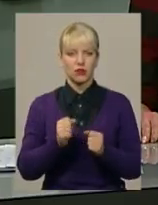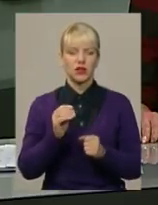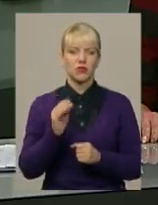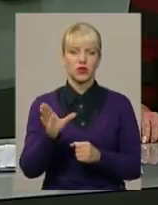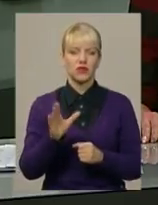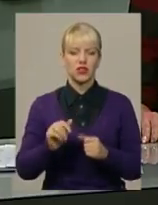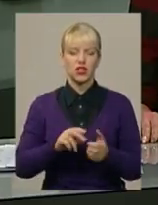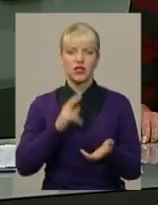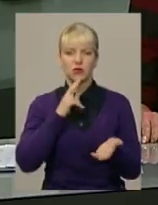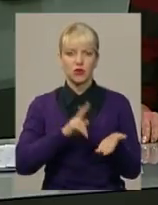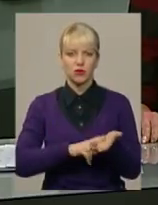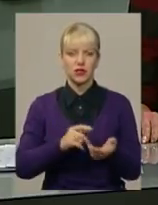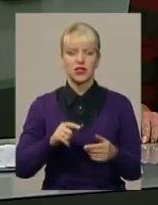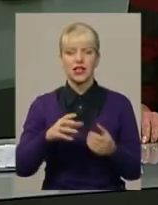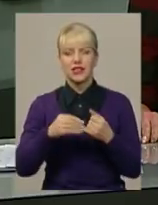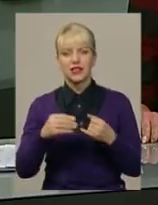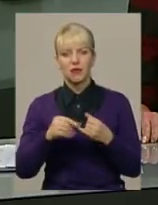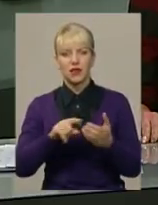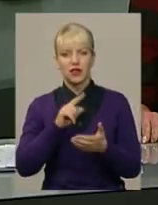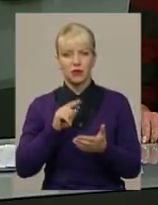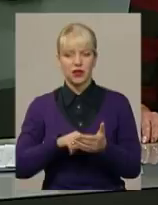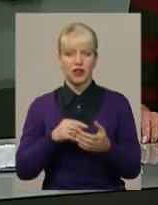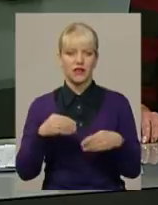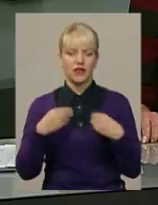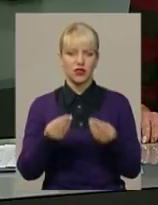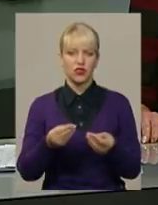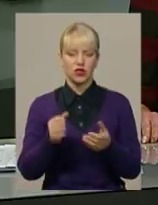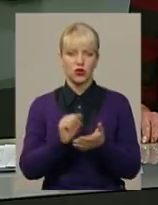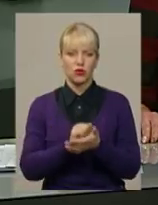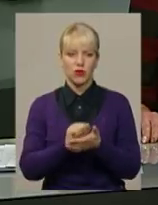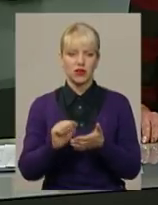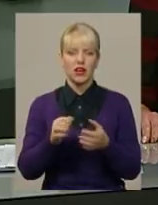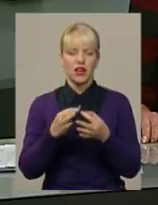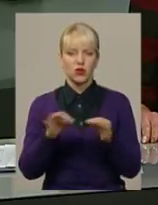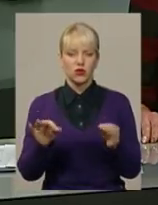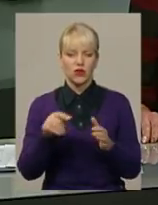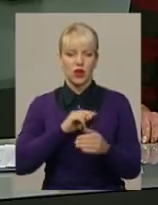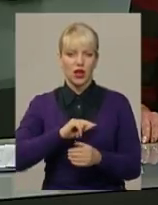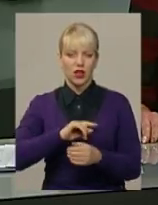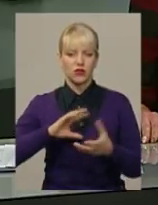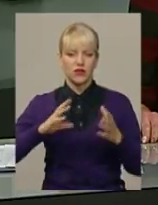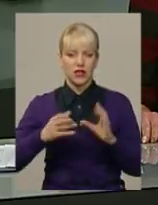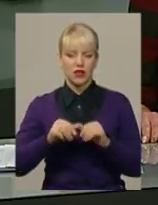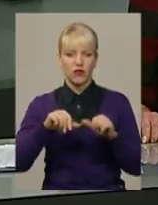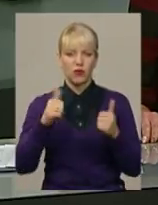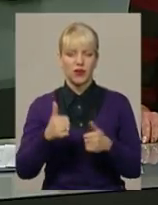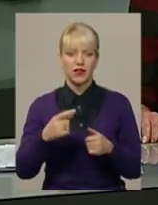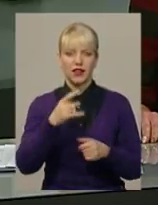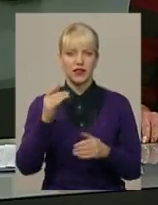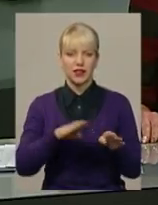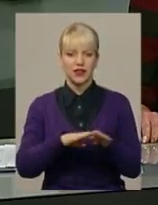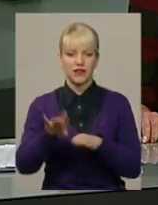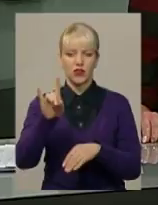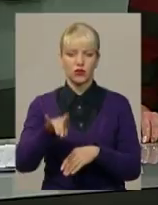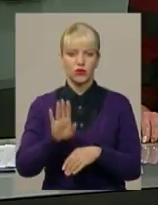реєстрації місця проживання, земельних питань, видачі документів дозвільного характеру. Загалом у форматі єдиного вікна надаватимуть